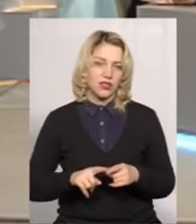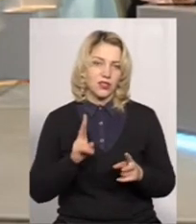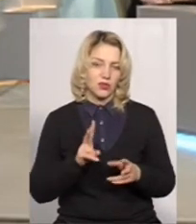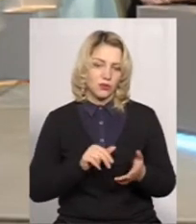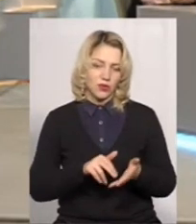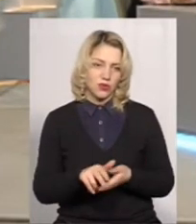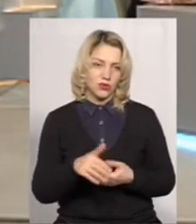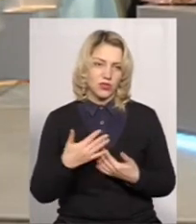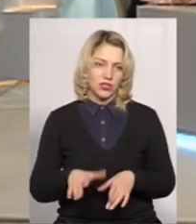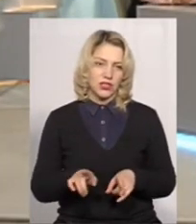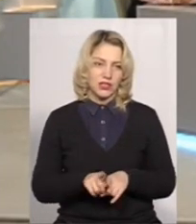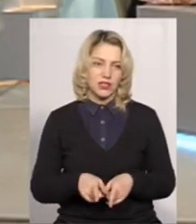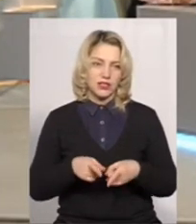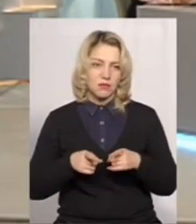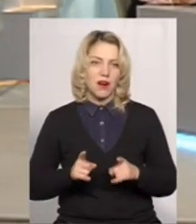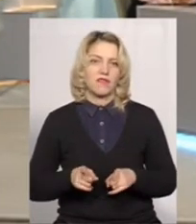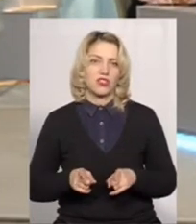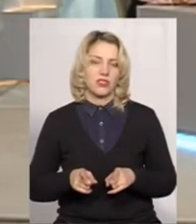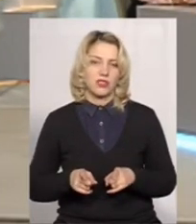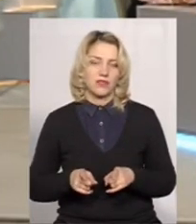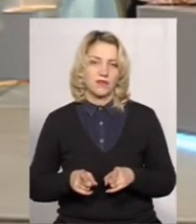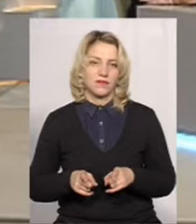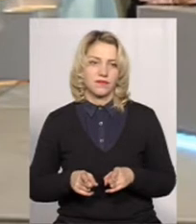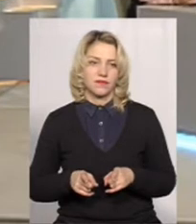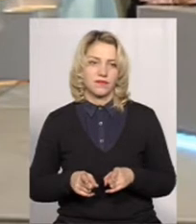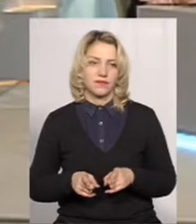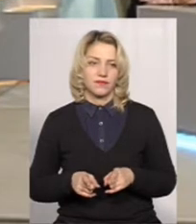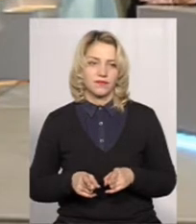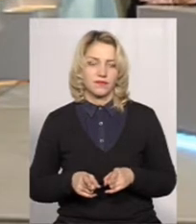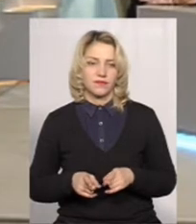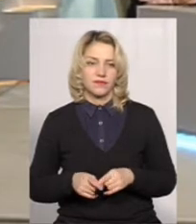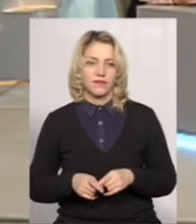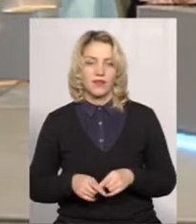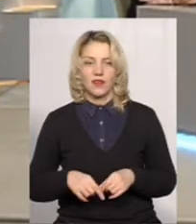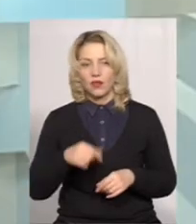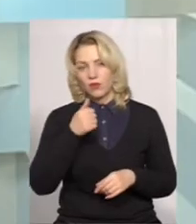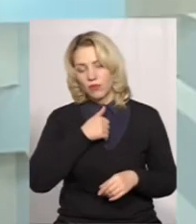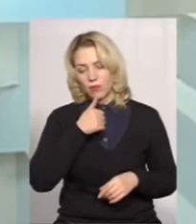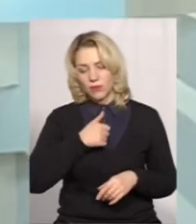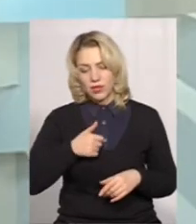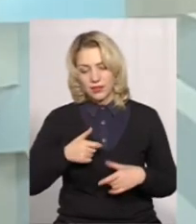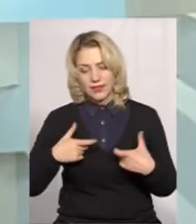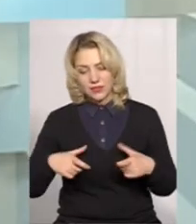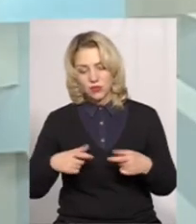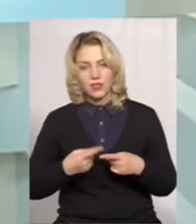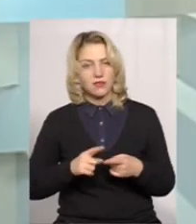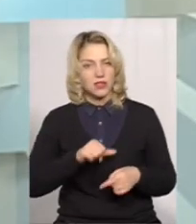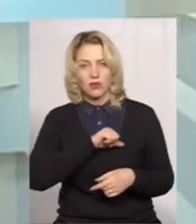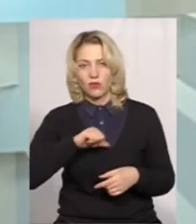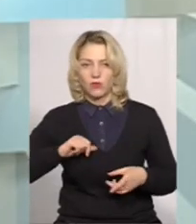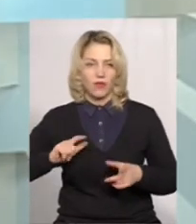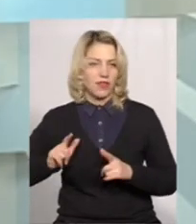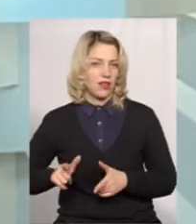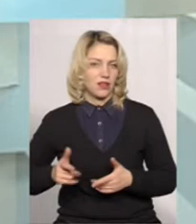прийшов уже таке справжнє... Пробне тестування – добровільна справа, тим більше за